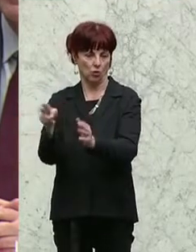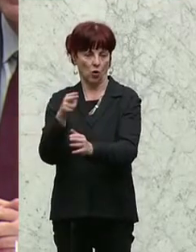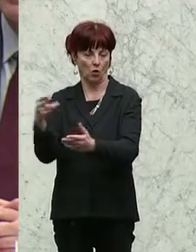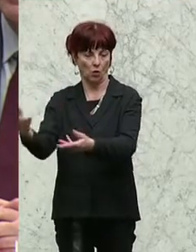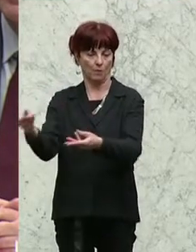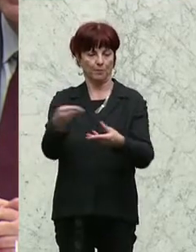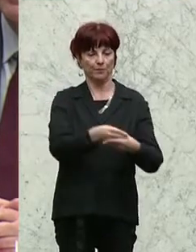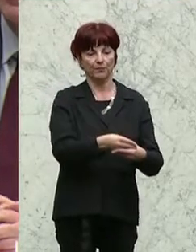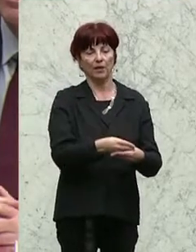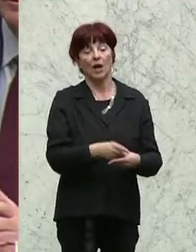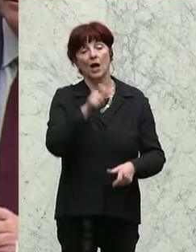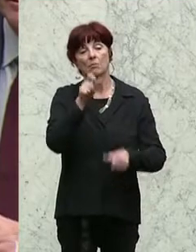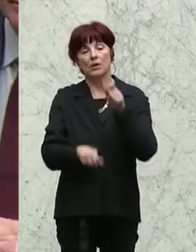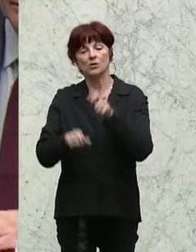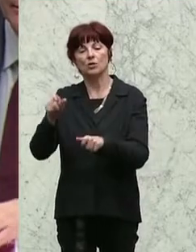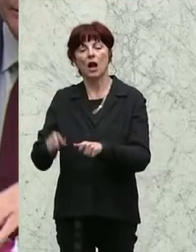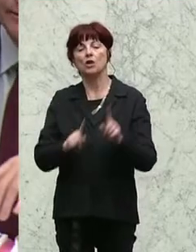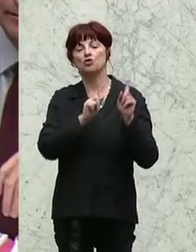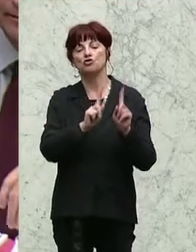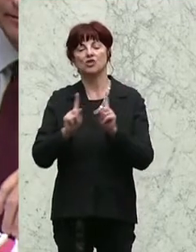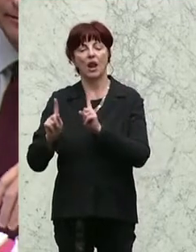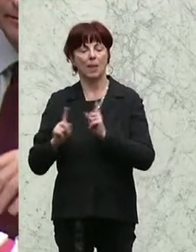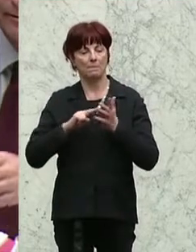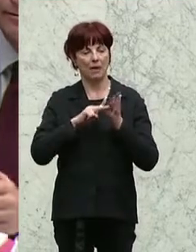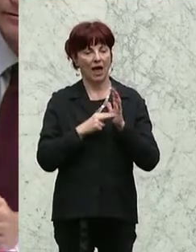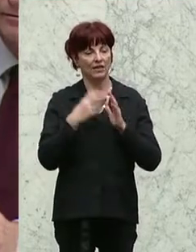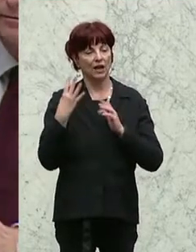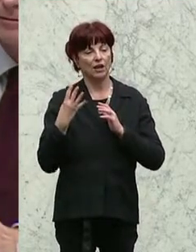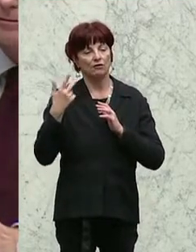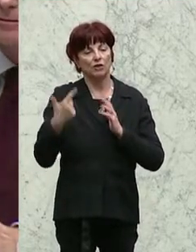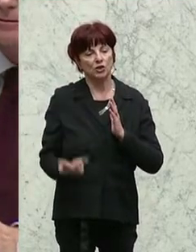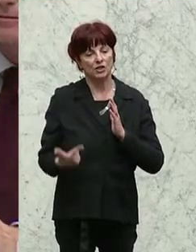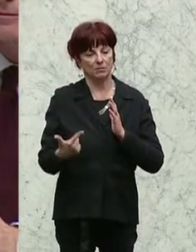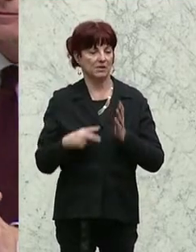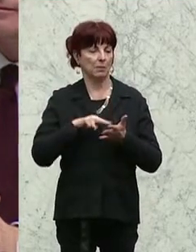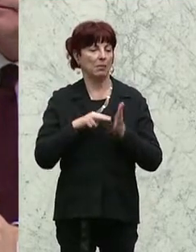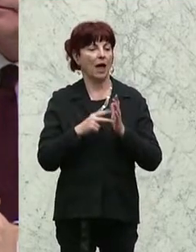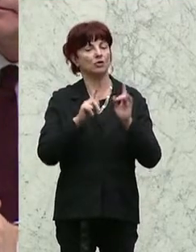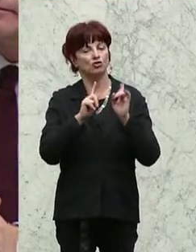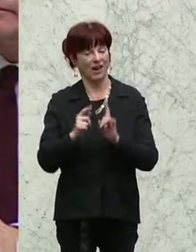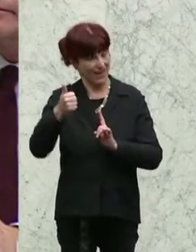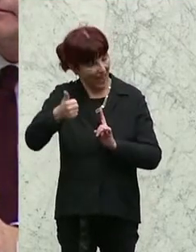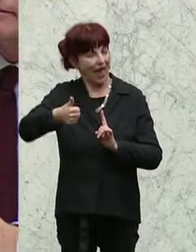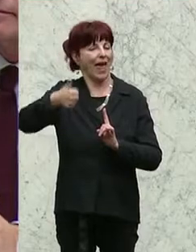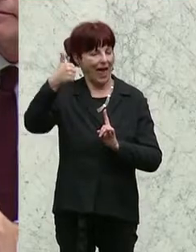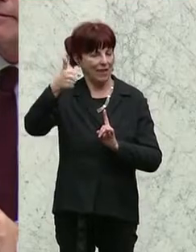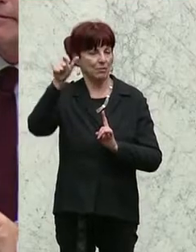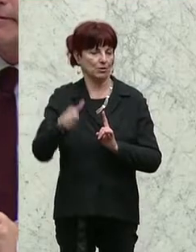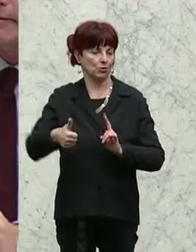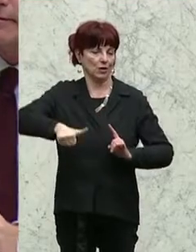Personalstellenplan von 74 Planstellen, das heißt, wir haben einen dazugekriegt. Wir sind in der Lage